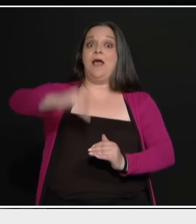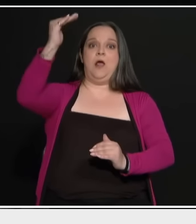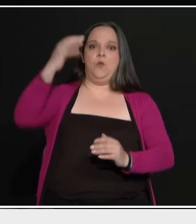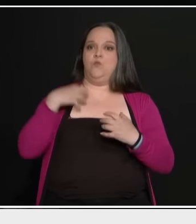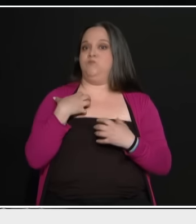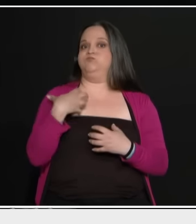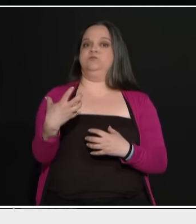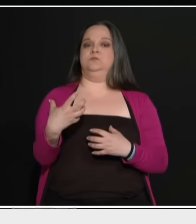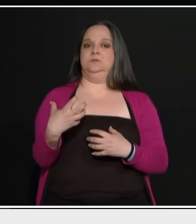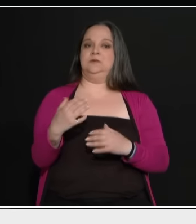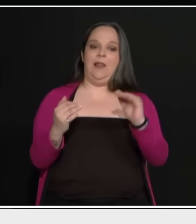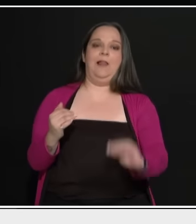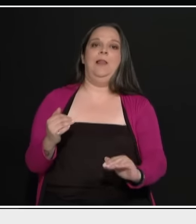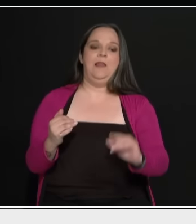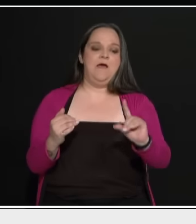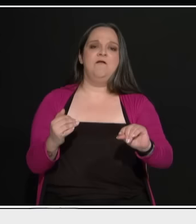μηδαμινούς.